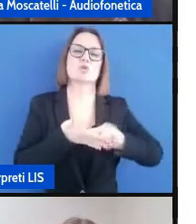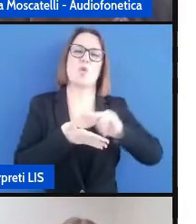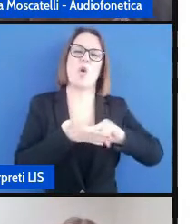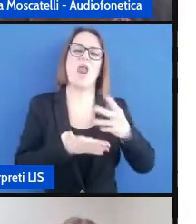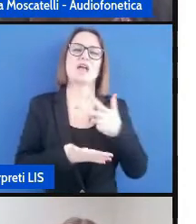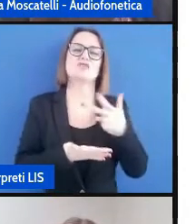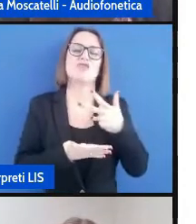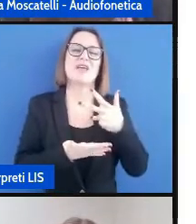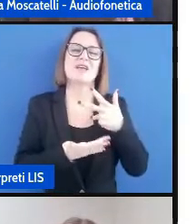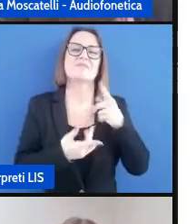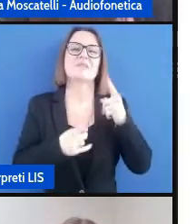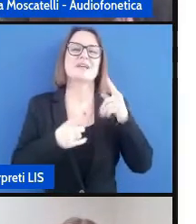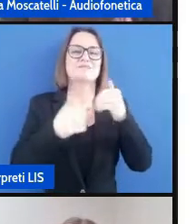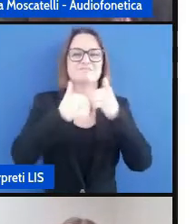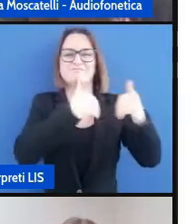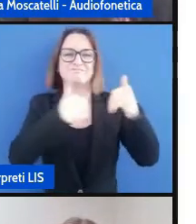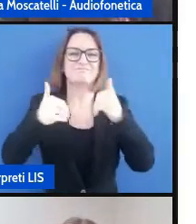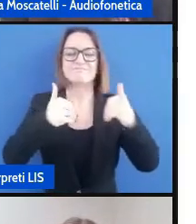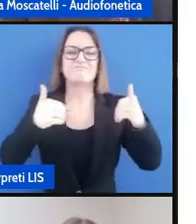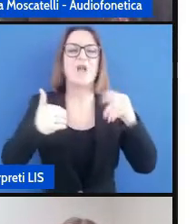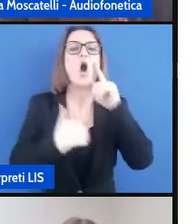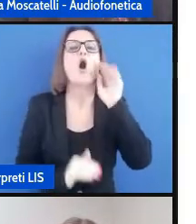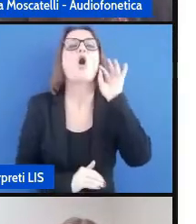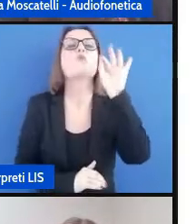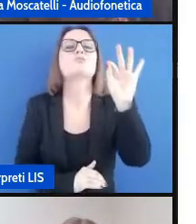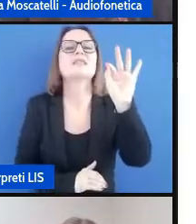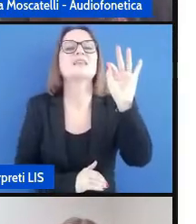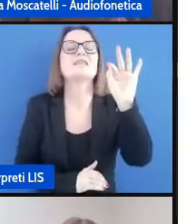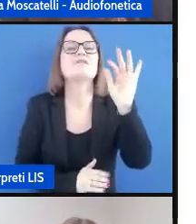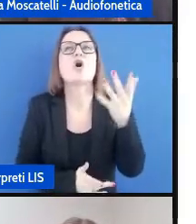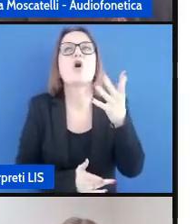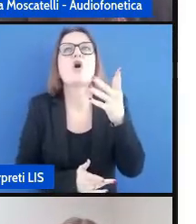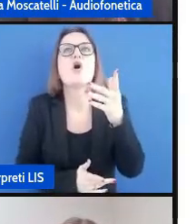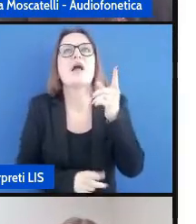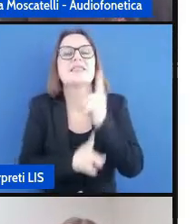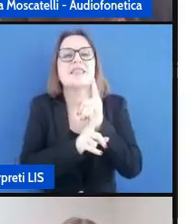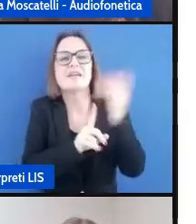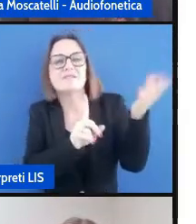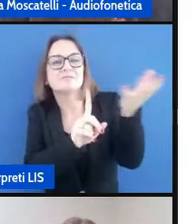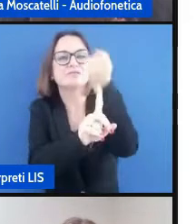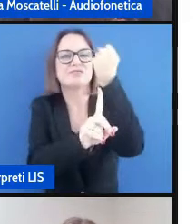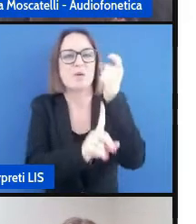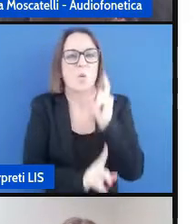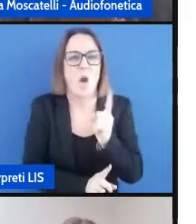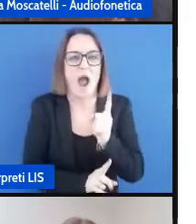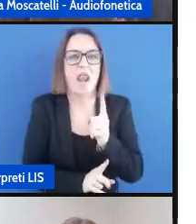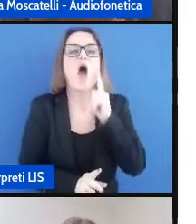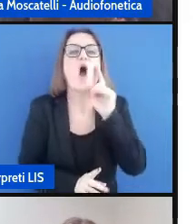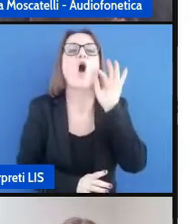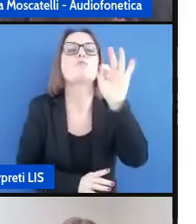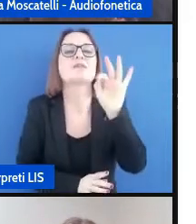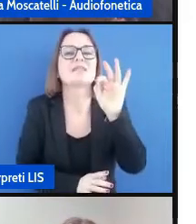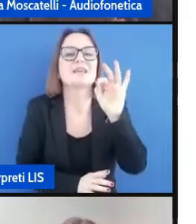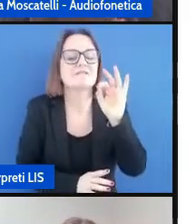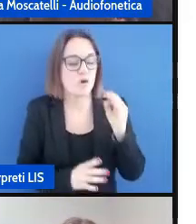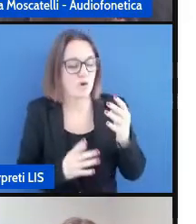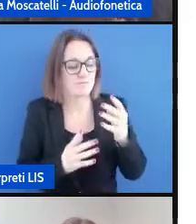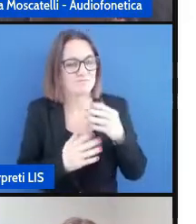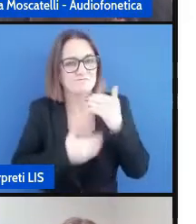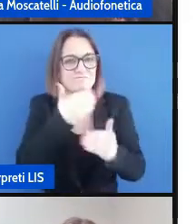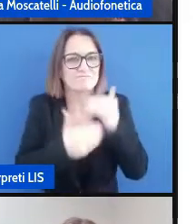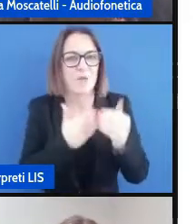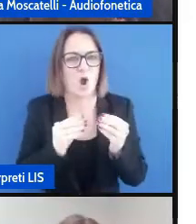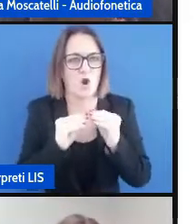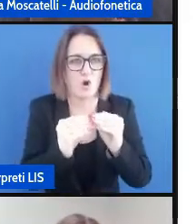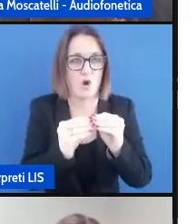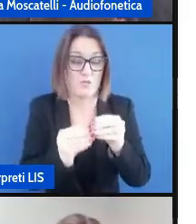base alla funzione che dobbiamo sviluppare a quello che dobbiamo fare se parliamo